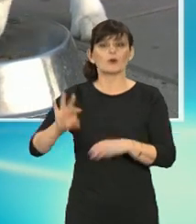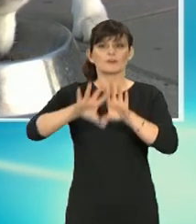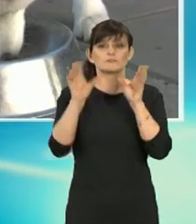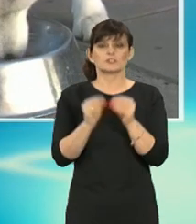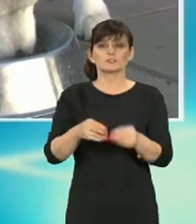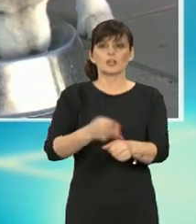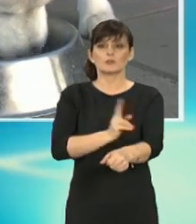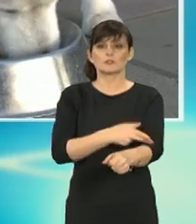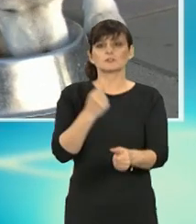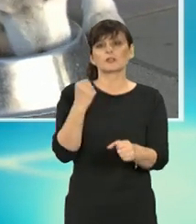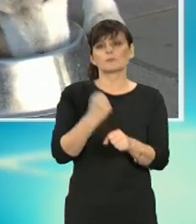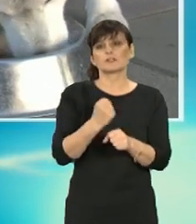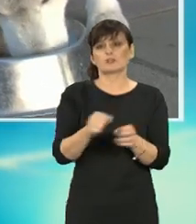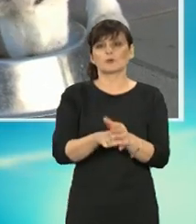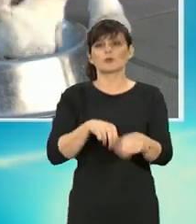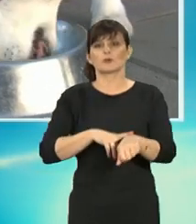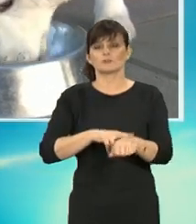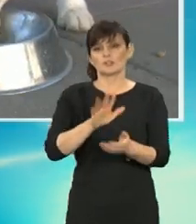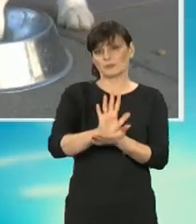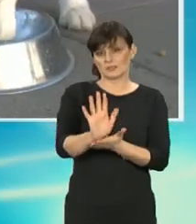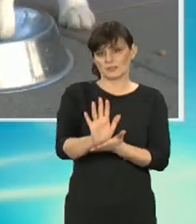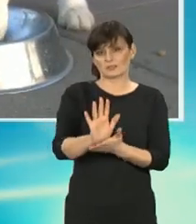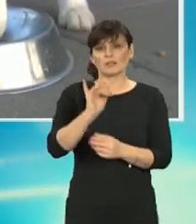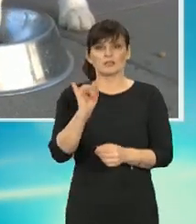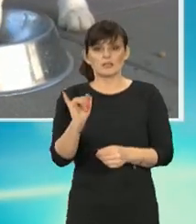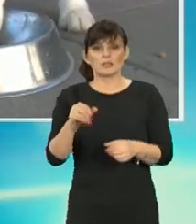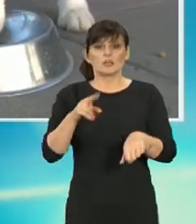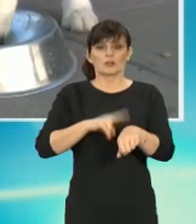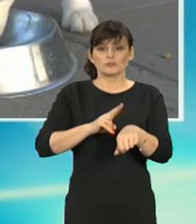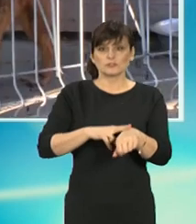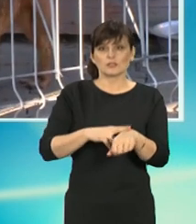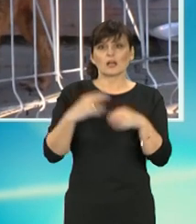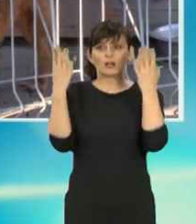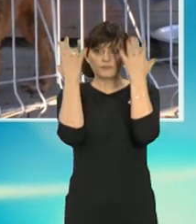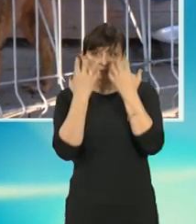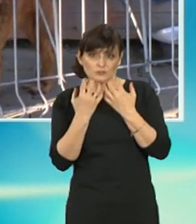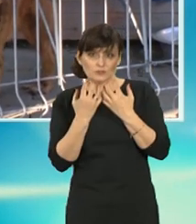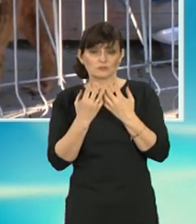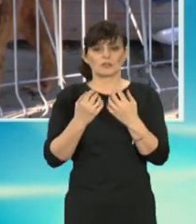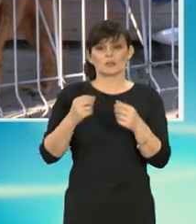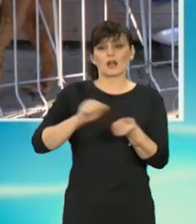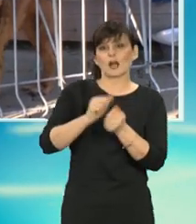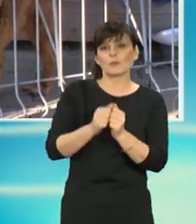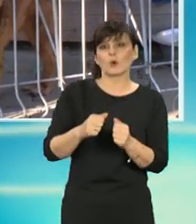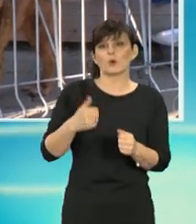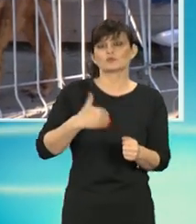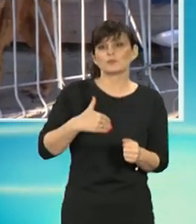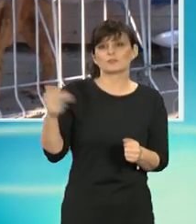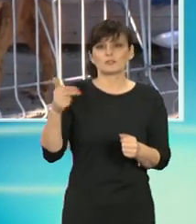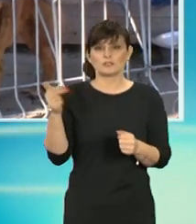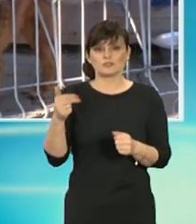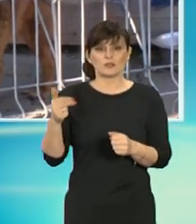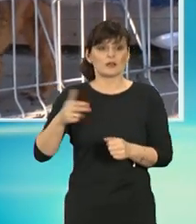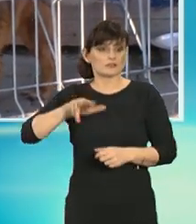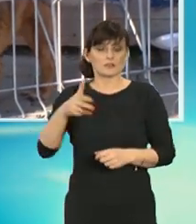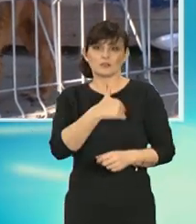wszystkie urzędy pracują głównie do 15 i w godzinach czy wieczornych, czy weekendy, kiedy my najczęściej